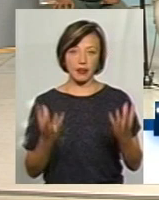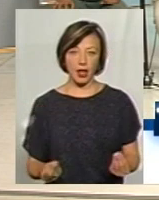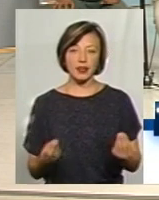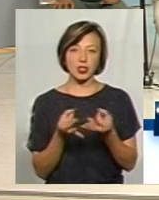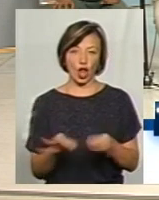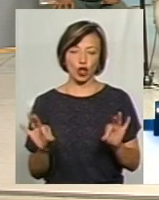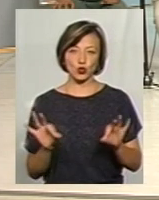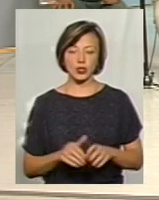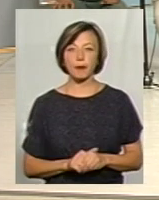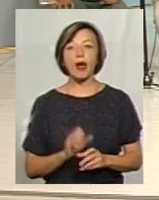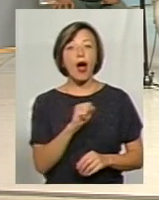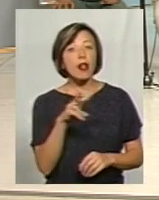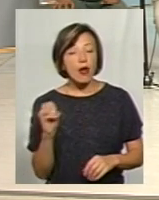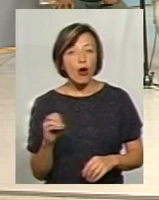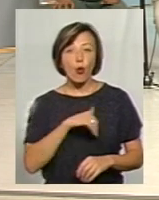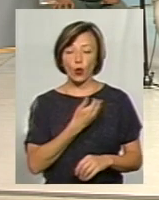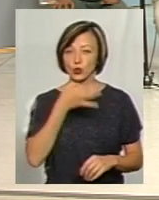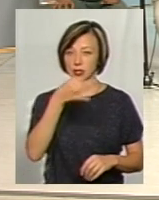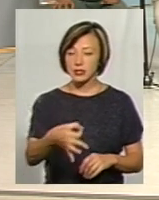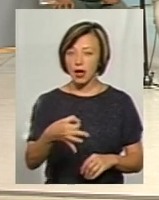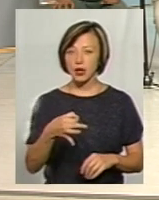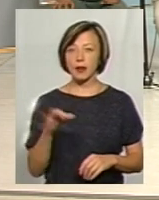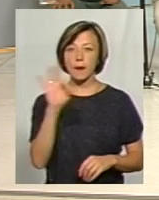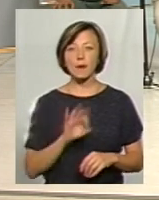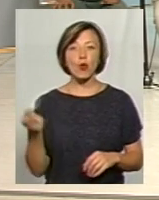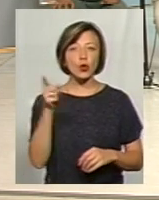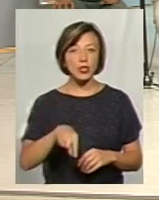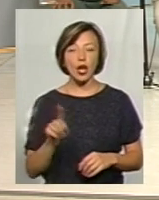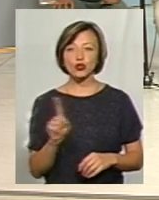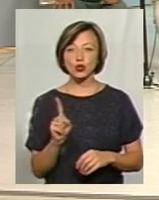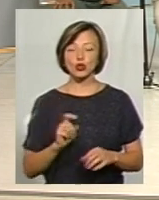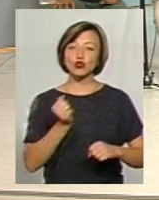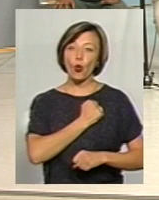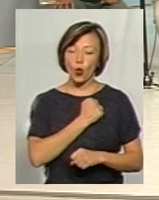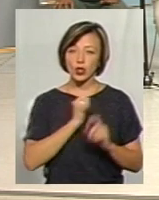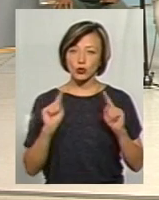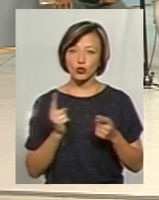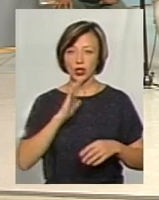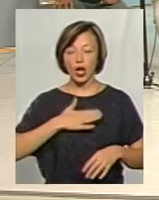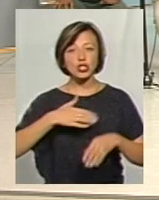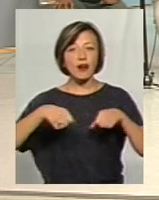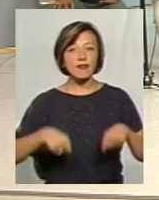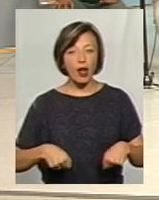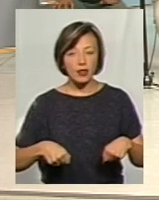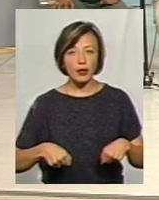незалежності. Однак, хочеться сказати про те, що дуже шкода, що наша влада